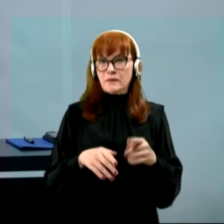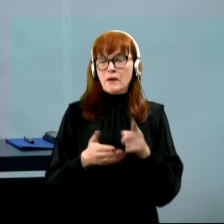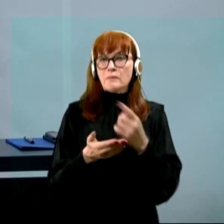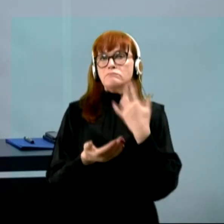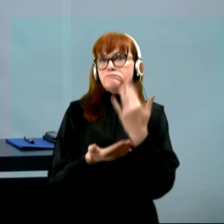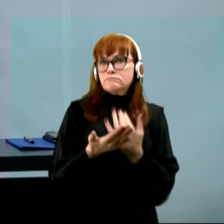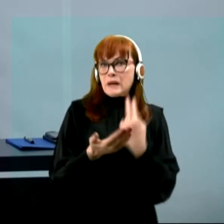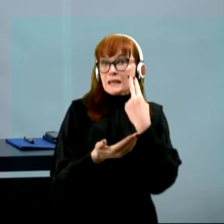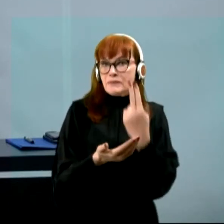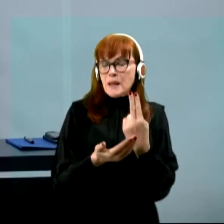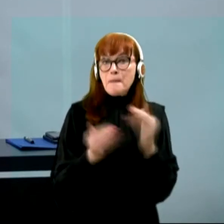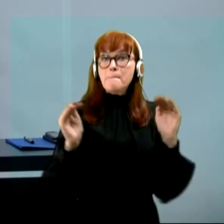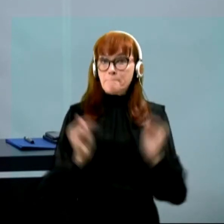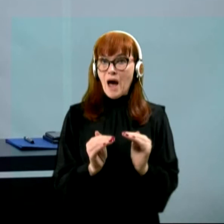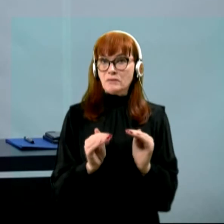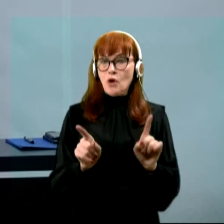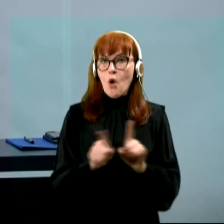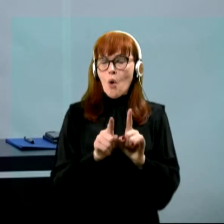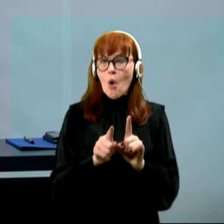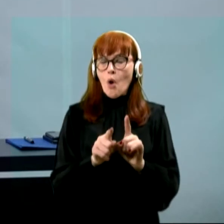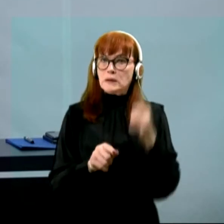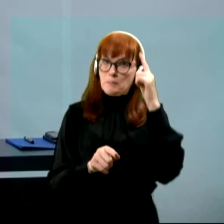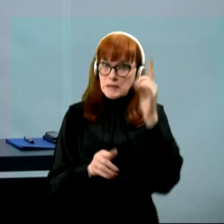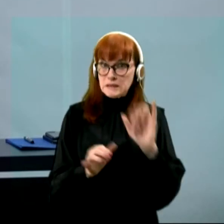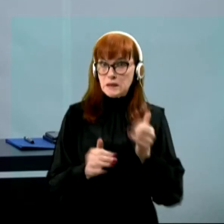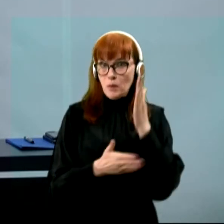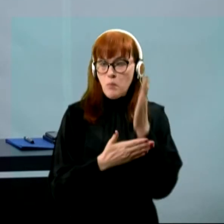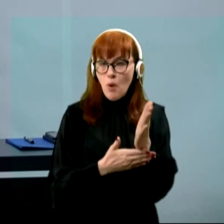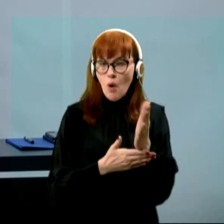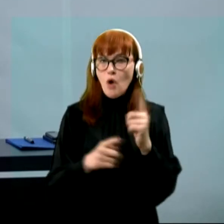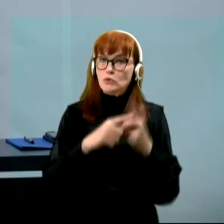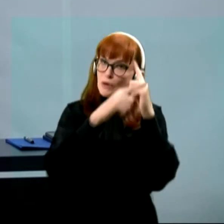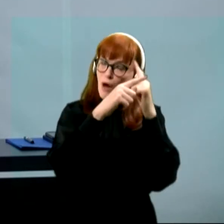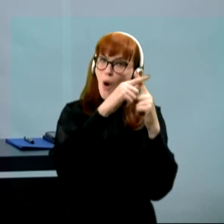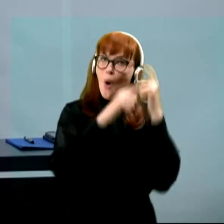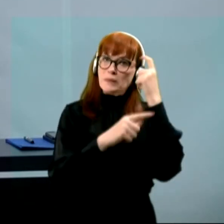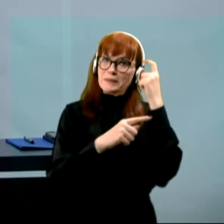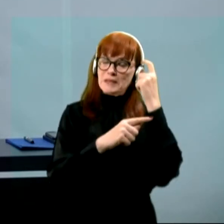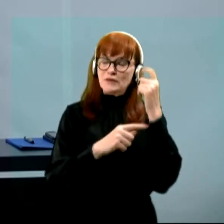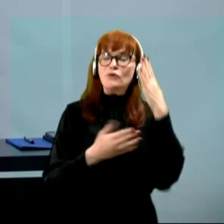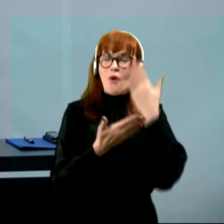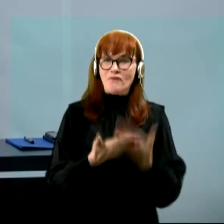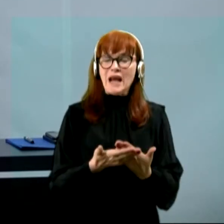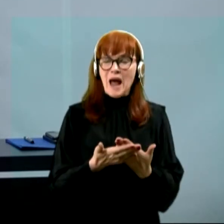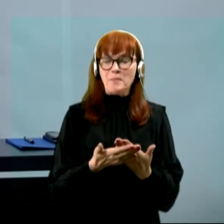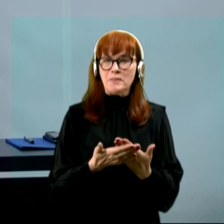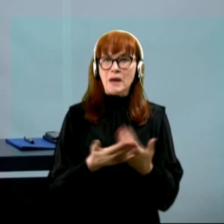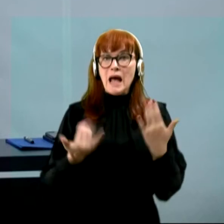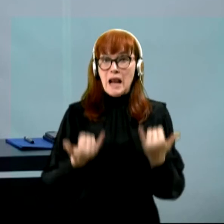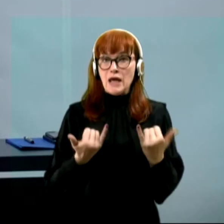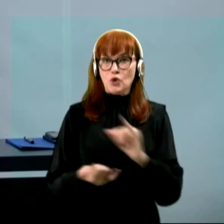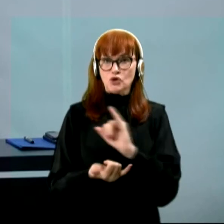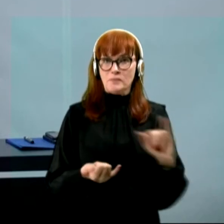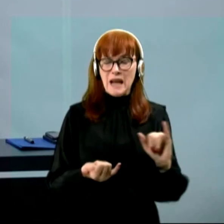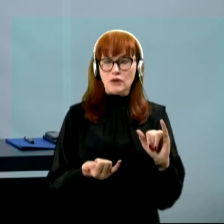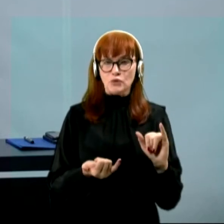manjši, kot so bile prognoze in tudi optimistično verjamem, da bo v letošnjem